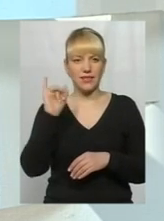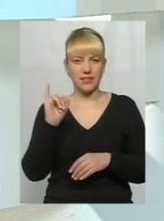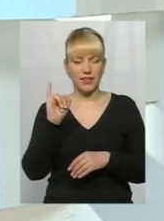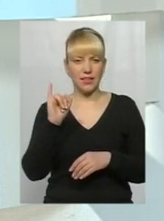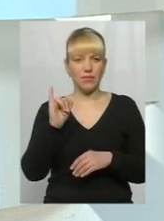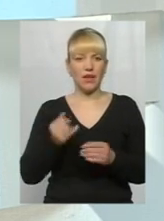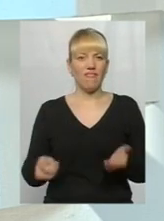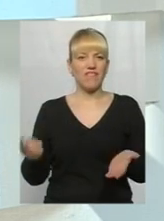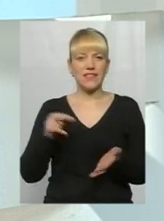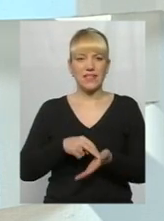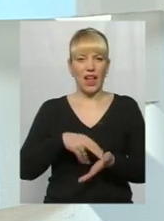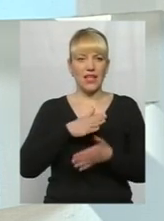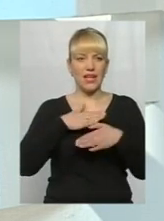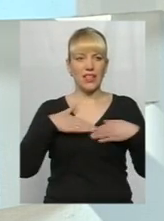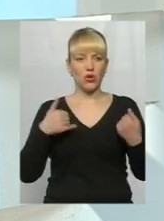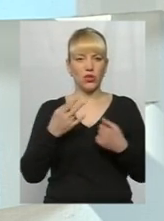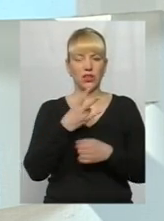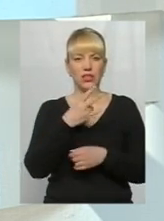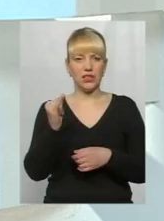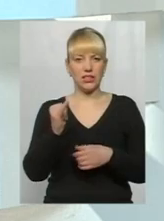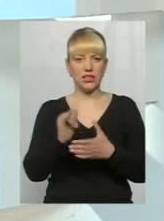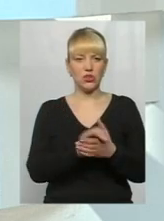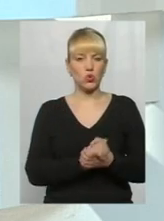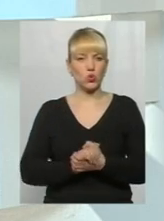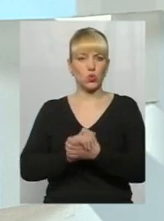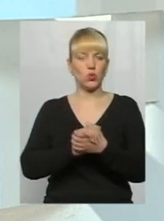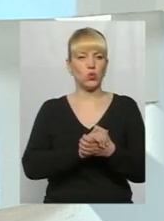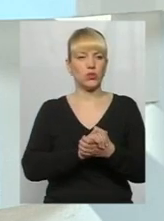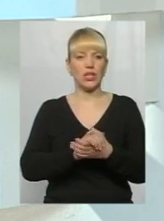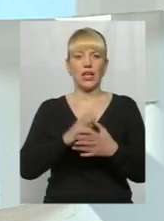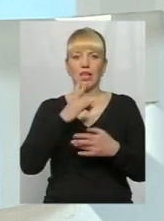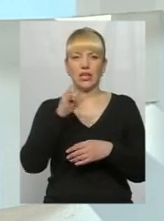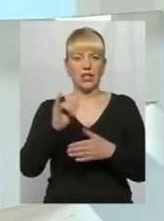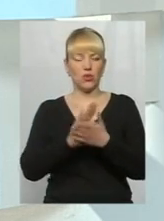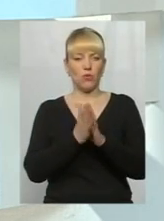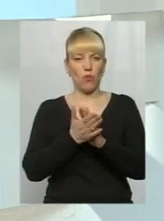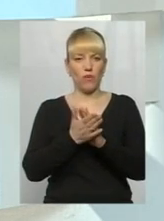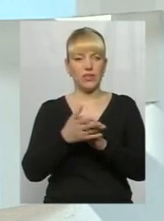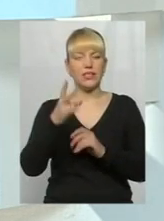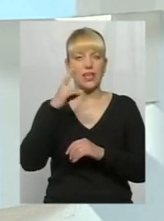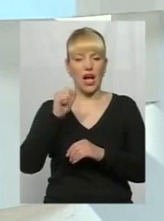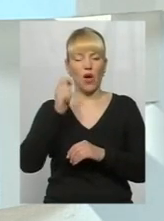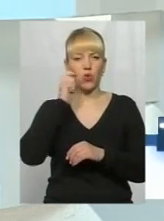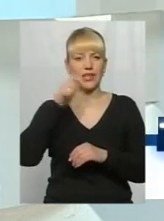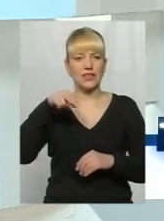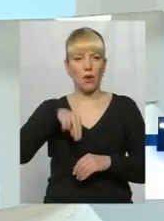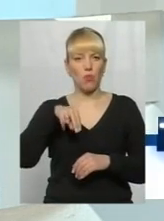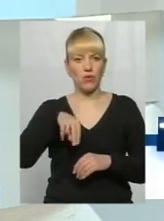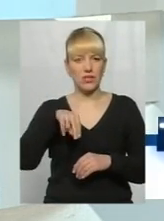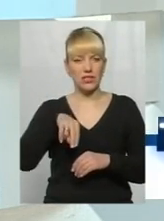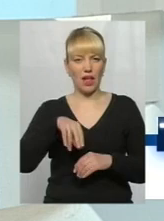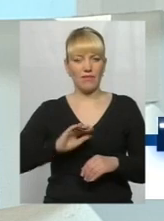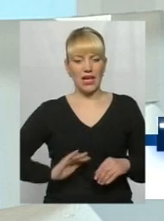встали і не хотіли жодного союзу, жодної домовленості, а якраз українська православна шляхта,